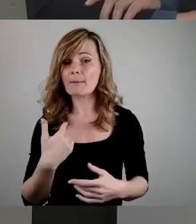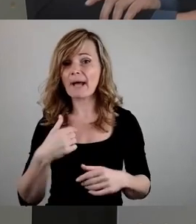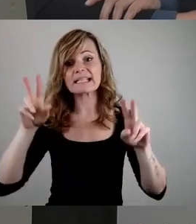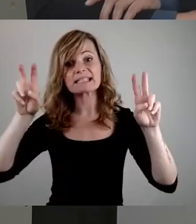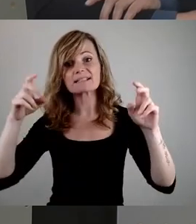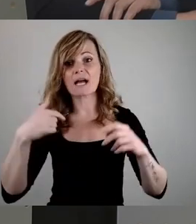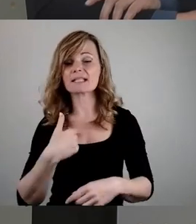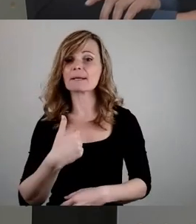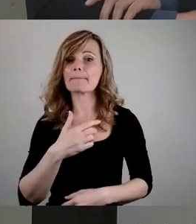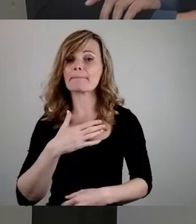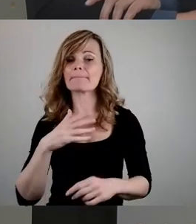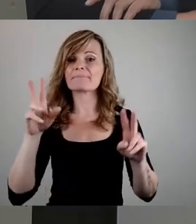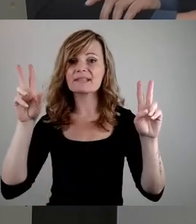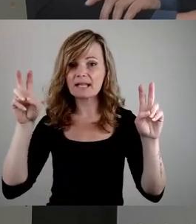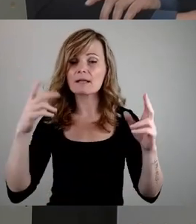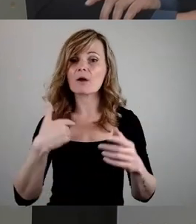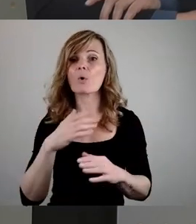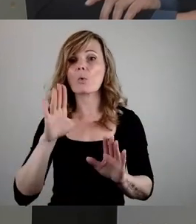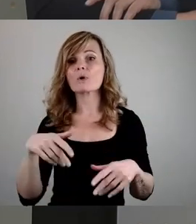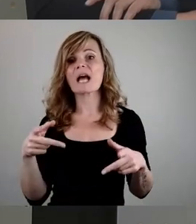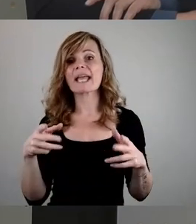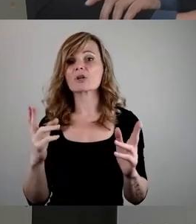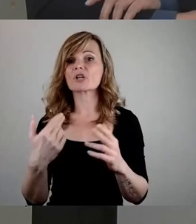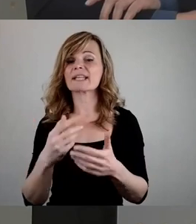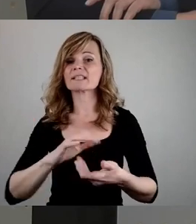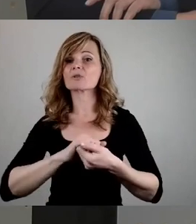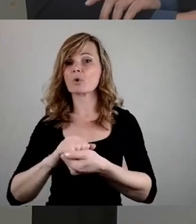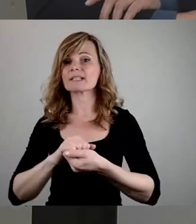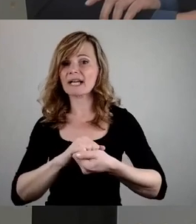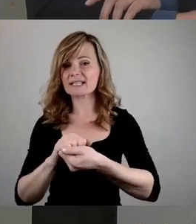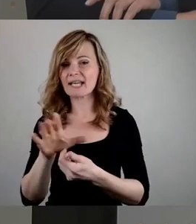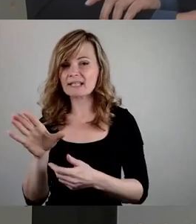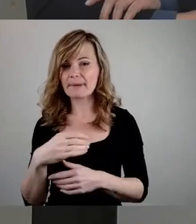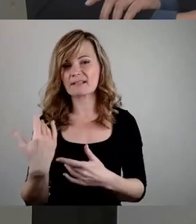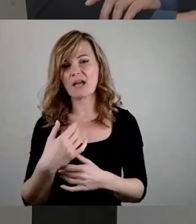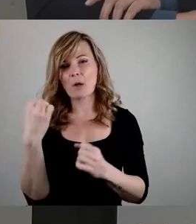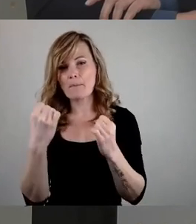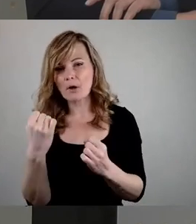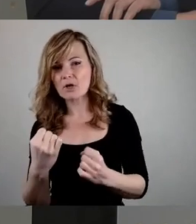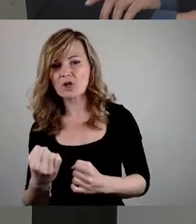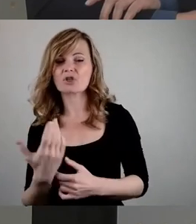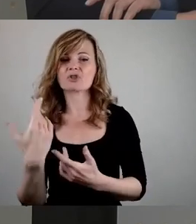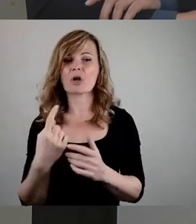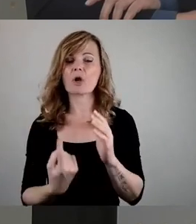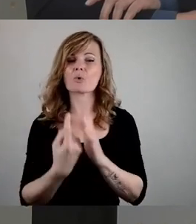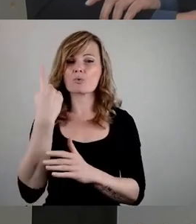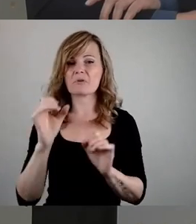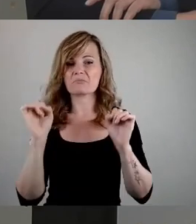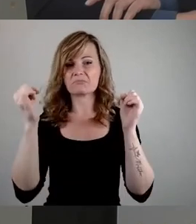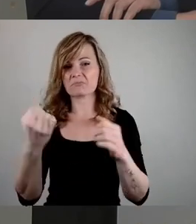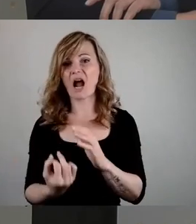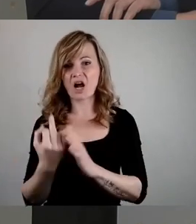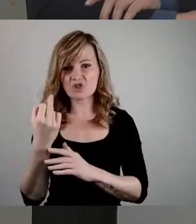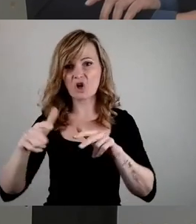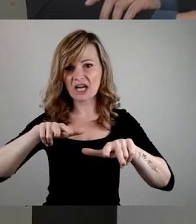meine Zitat uneingeschränkte Solidarität mit einer mörderischen, hypernationalistischen Arschlochregierung nicht bekennen. Auch